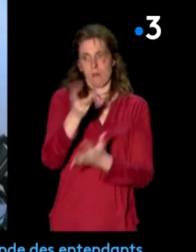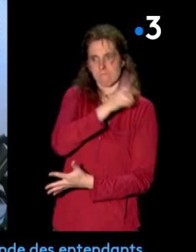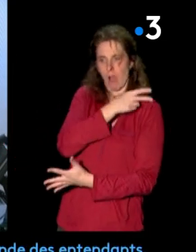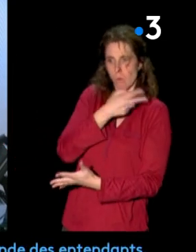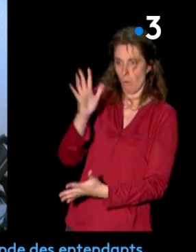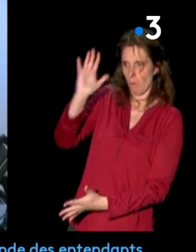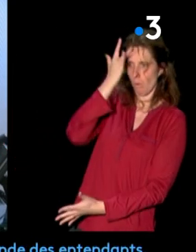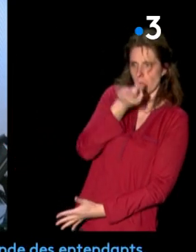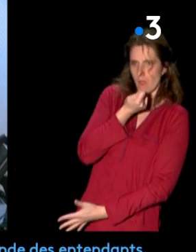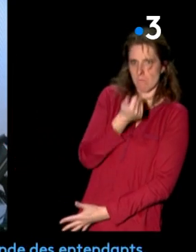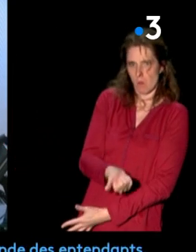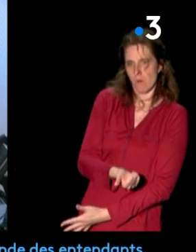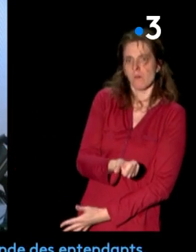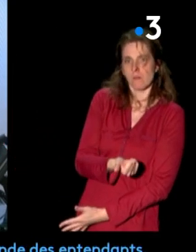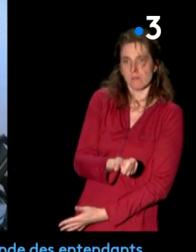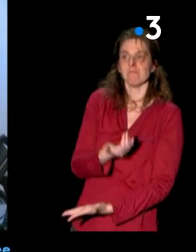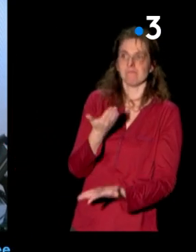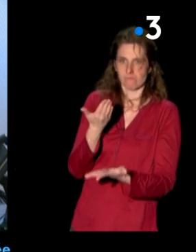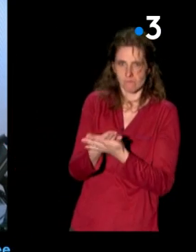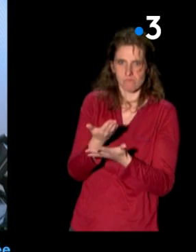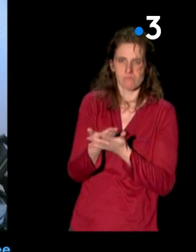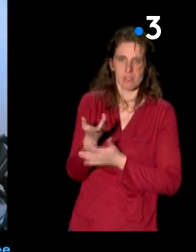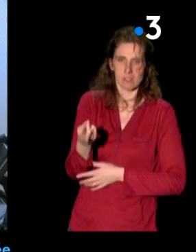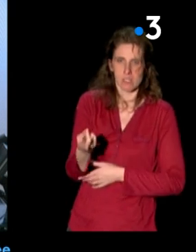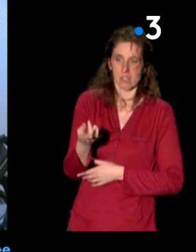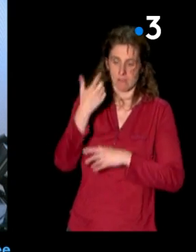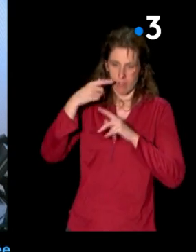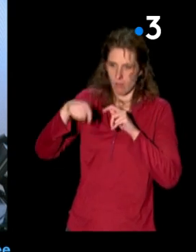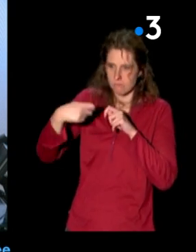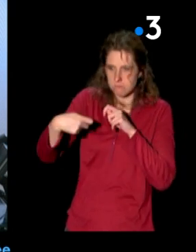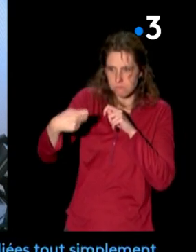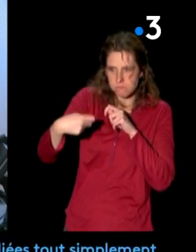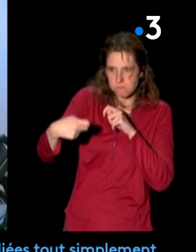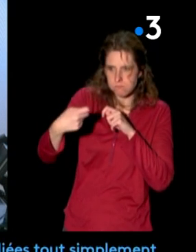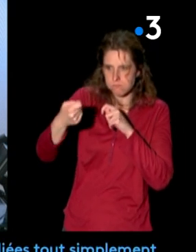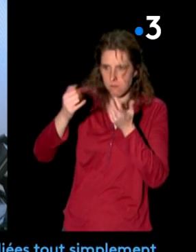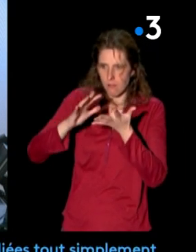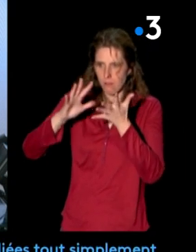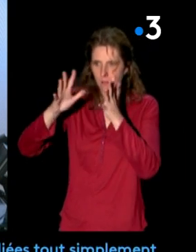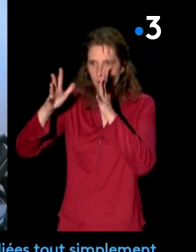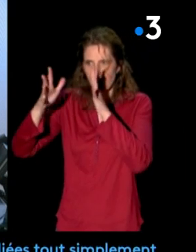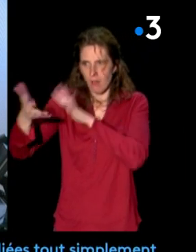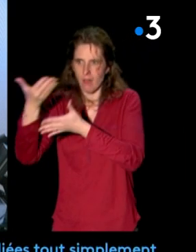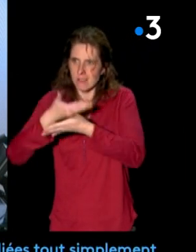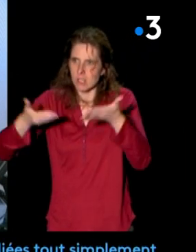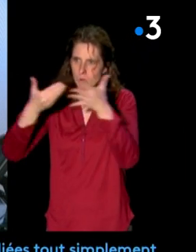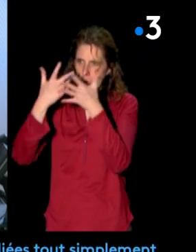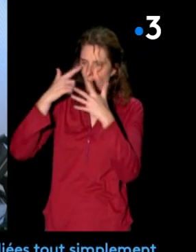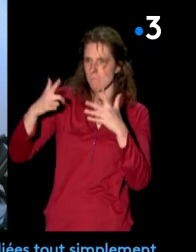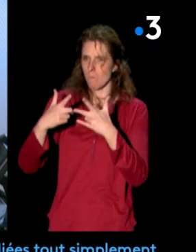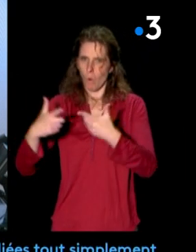maîtrisées par le monde des entendants, font qu'on arrive sur la durée à des situations sûrement un peu